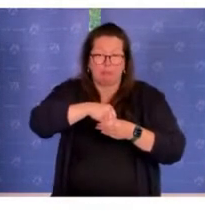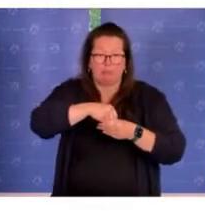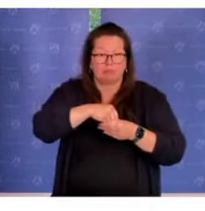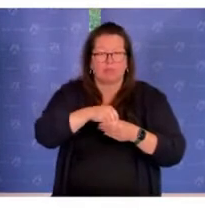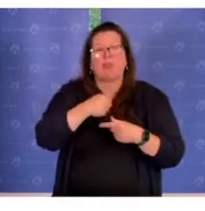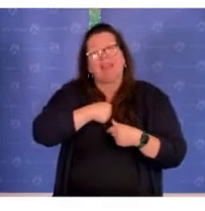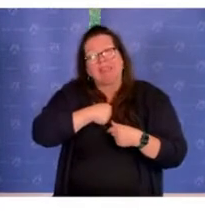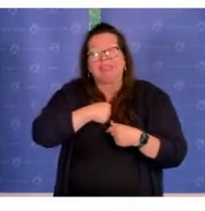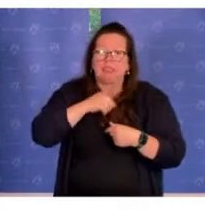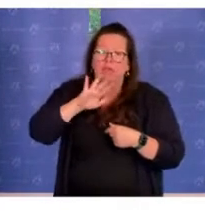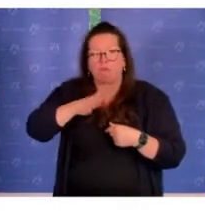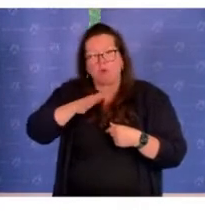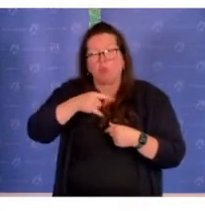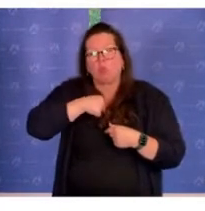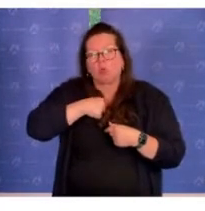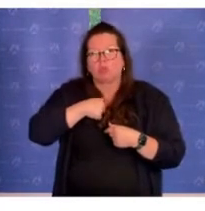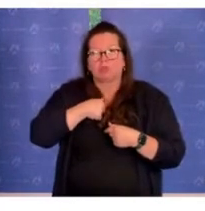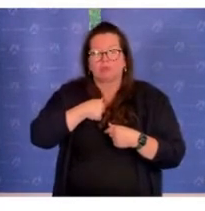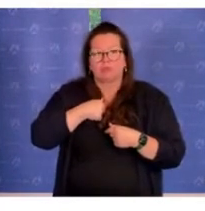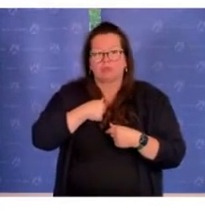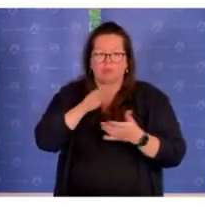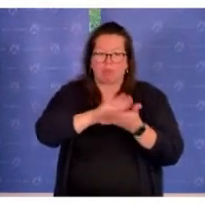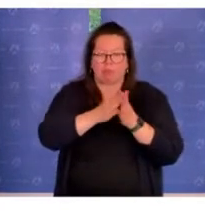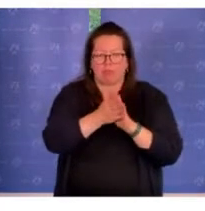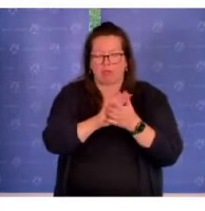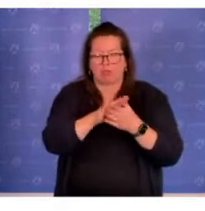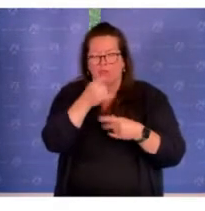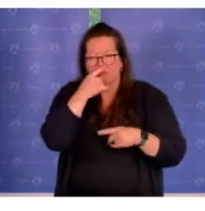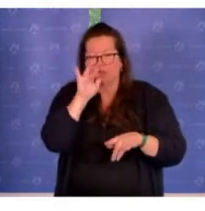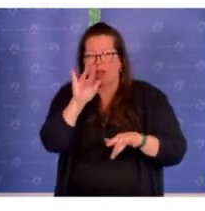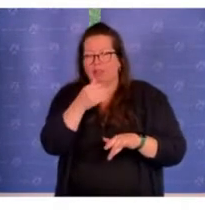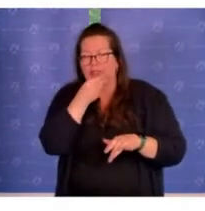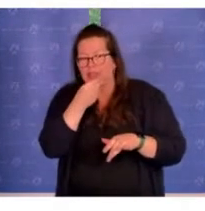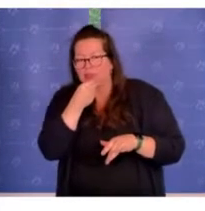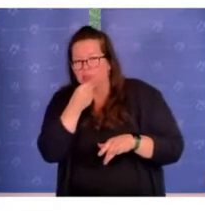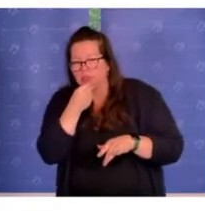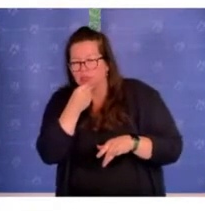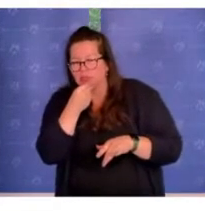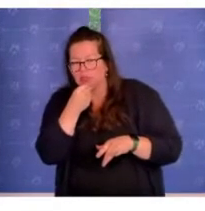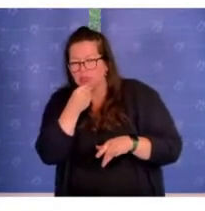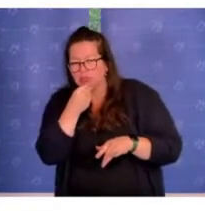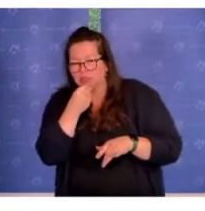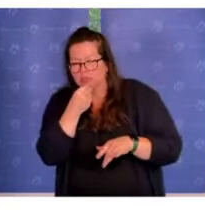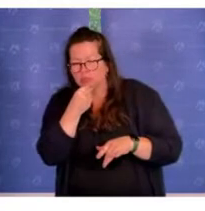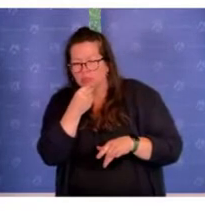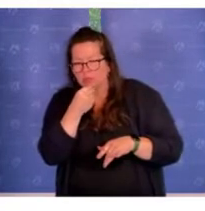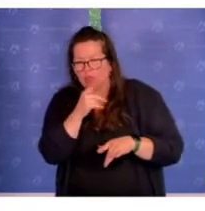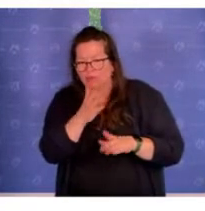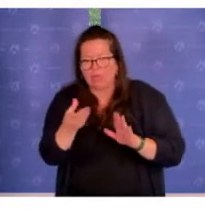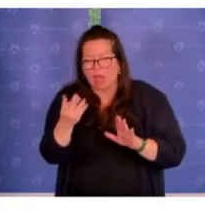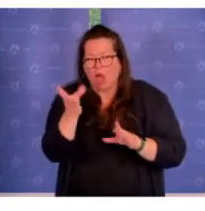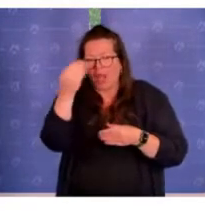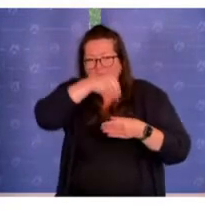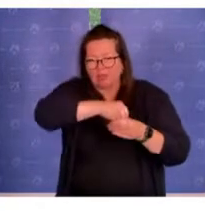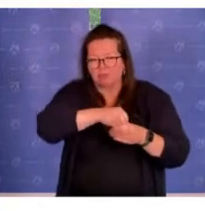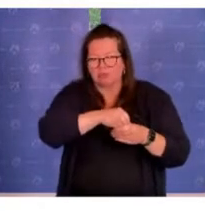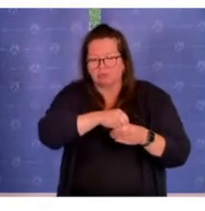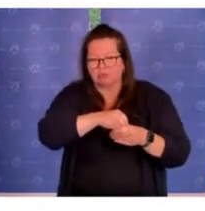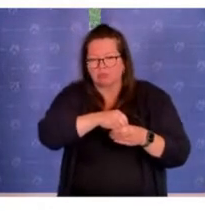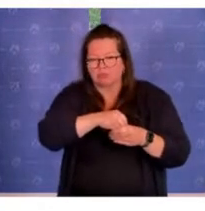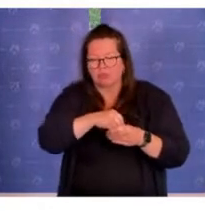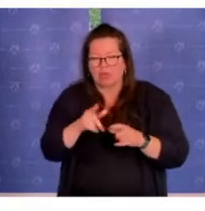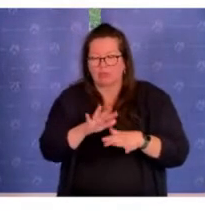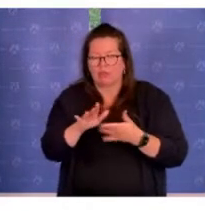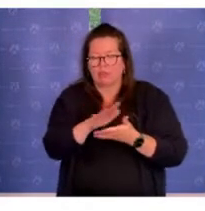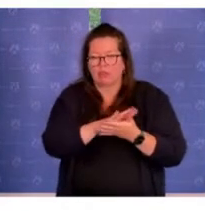aber ich vermute und befürchte immer wieder aus der Praxis, wenn man Antisemitismus verspiegelstrichlicht und mit meint, dann bringt man ihn zum Verschwinden.